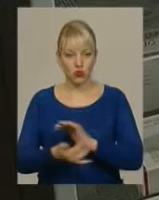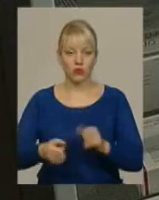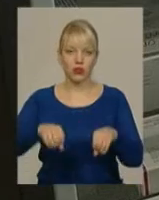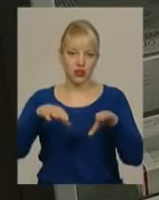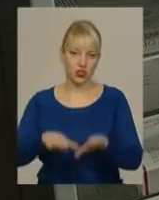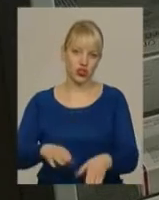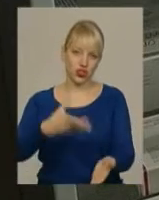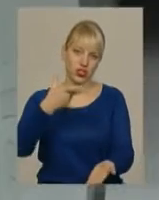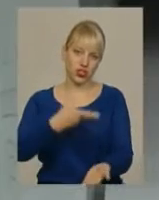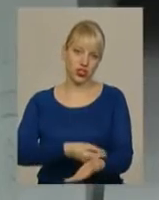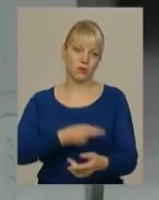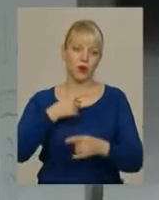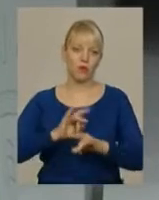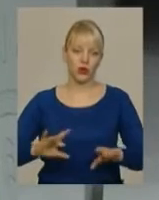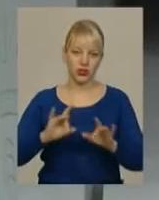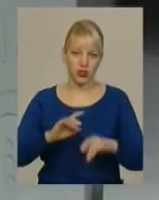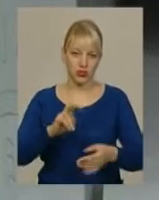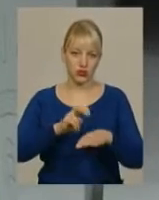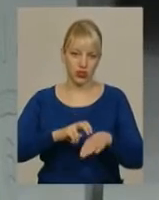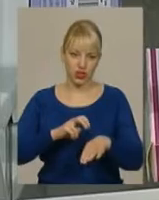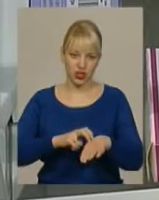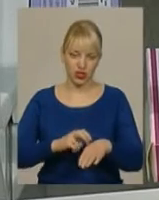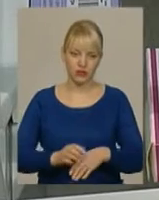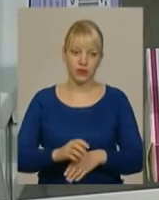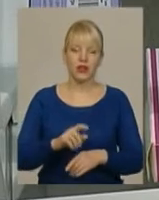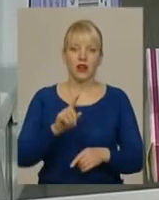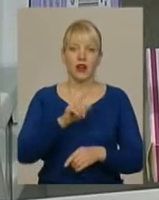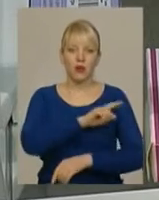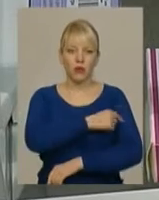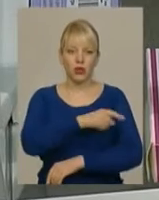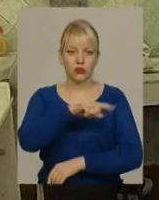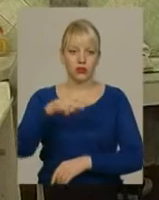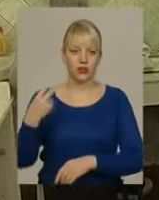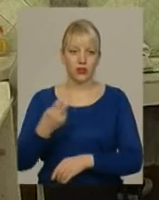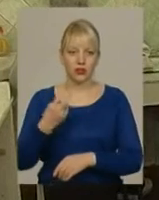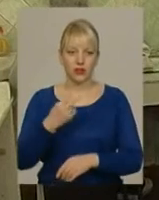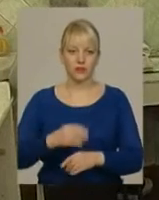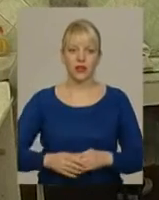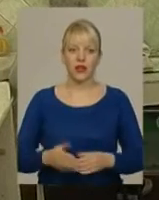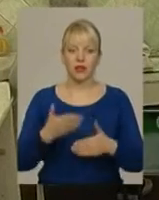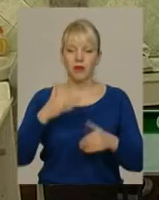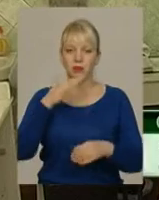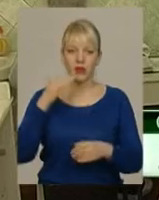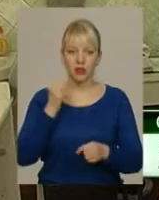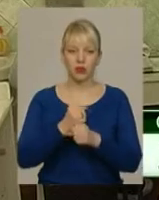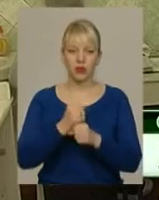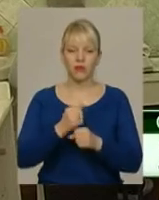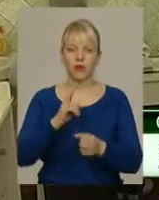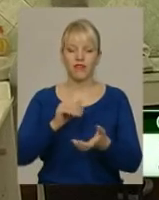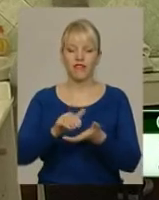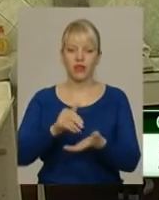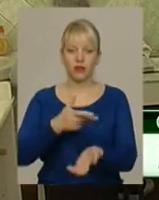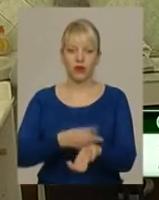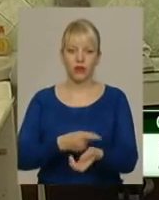Пояснює лікар міського центру первинної медико-санітарної допомоги номер два Світлана Оленкевич. Ми багато зробили відмовникам, коли в нас була